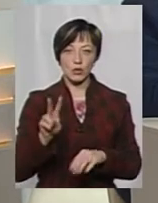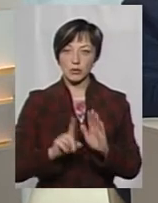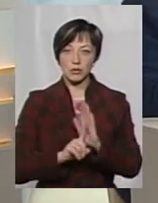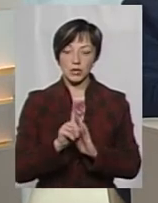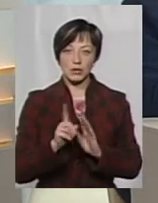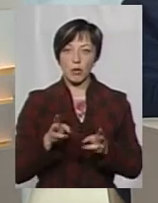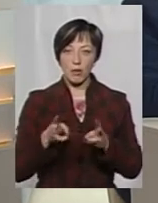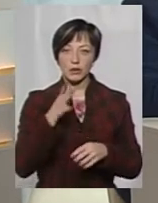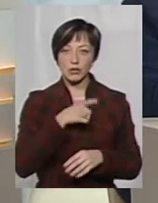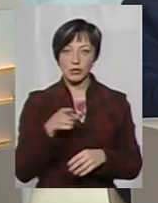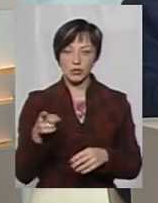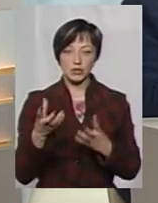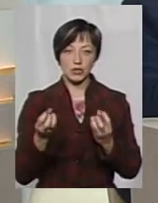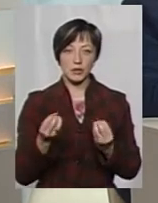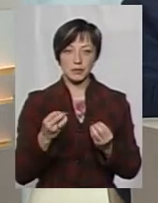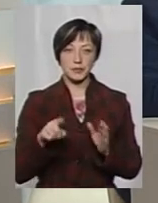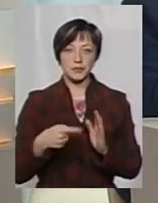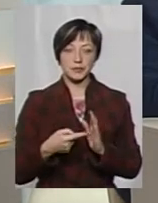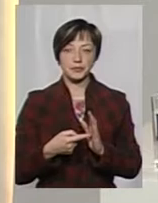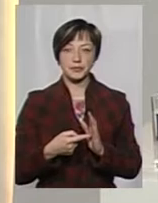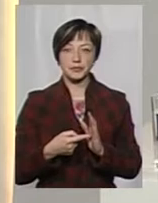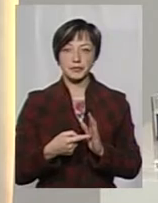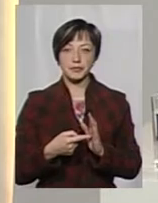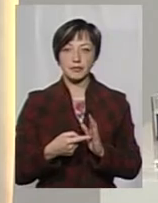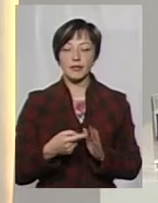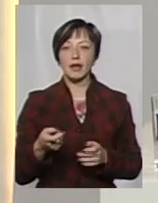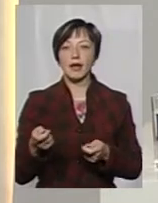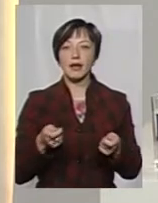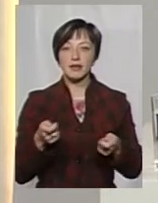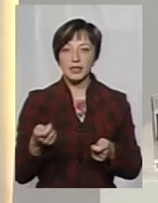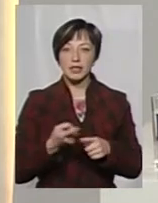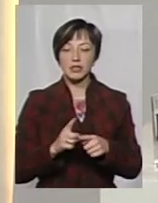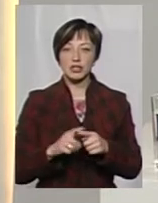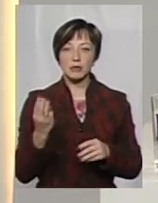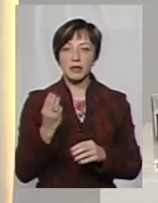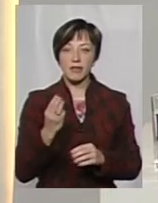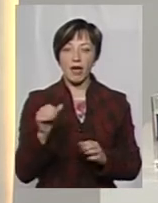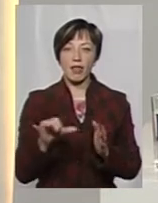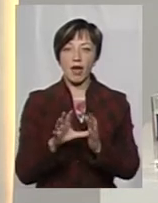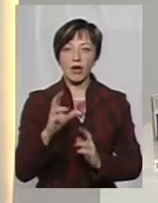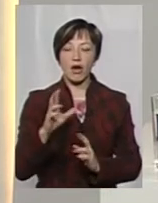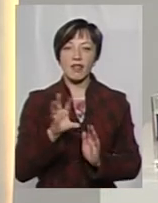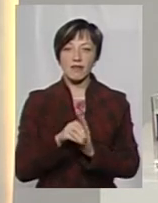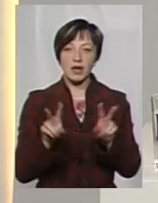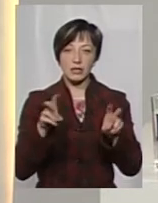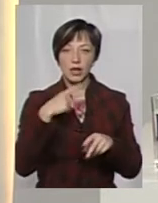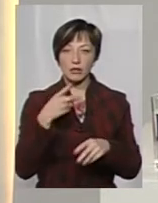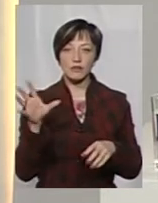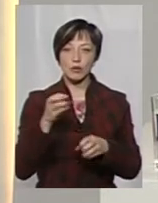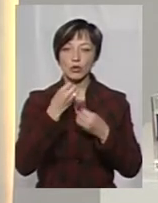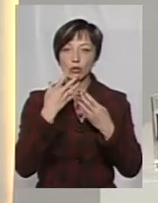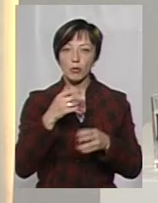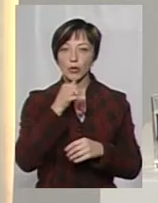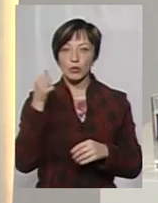почнеться опальний сезон в «Шепетівці». Справа в тому, що керівник «Шепетівка Енергоінвест» каже, що все буде добре, переконує,